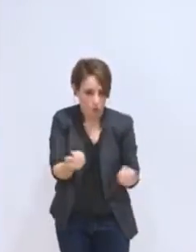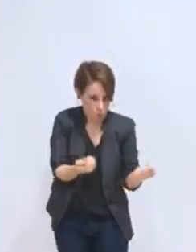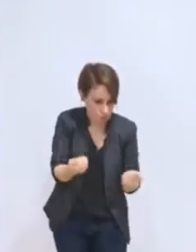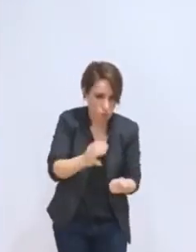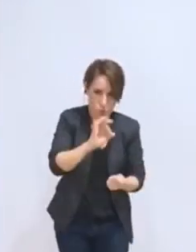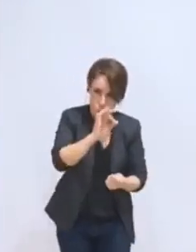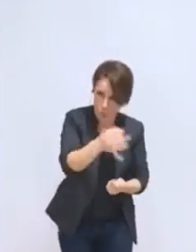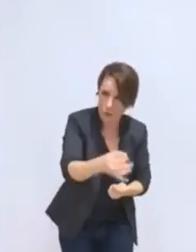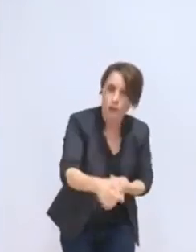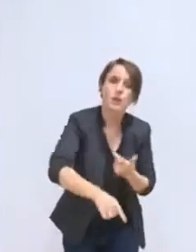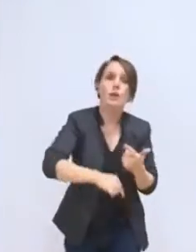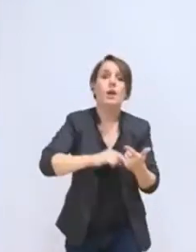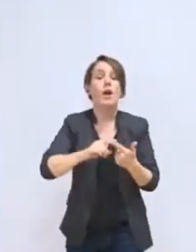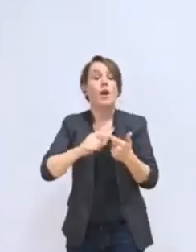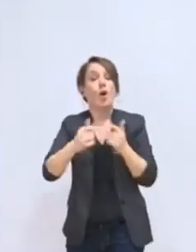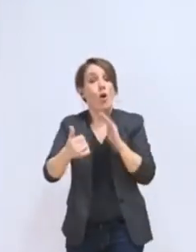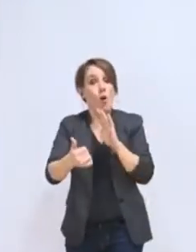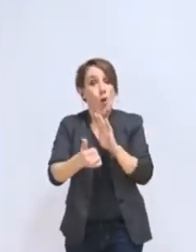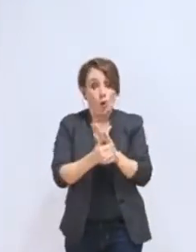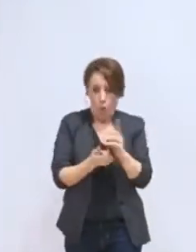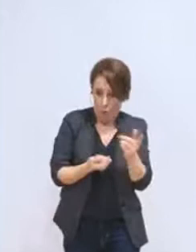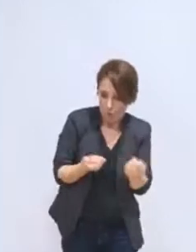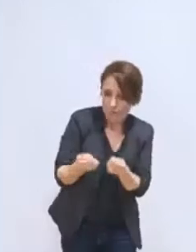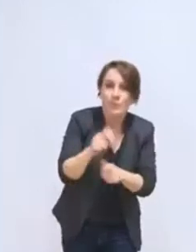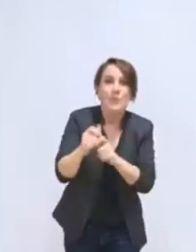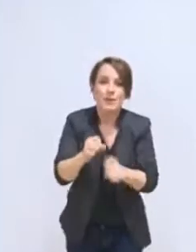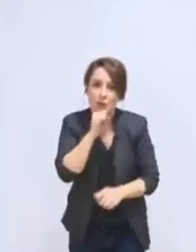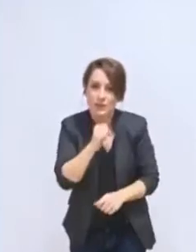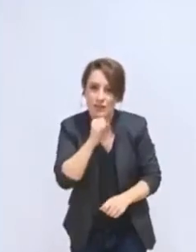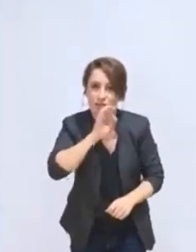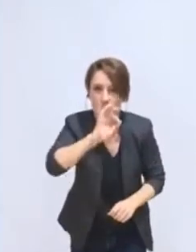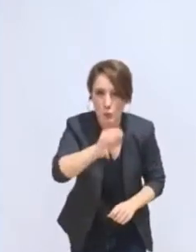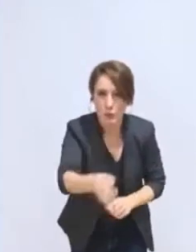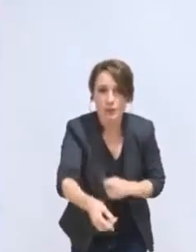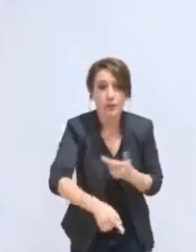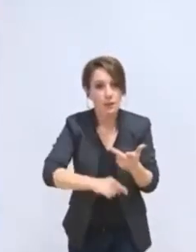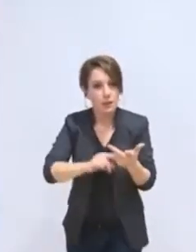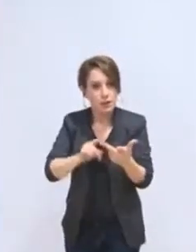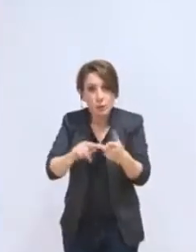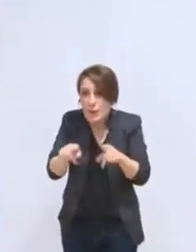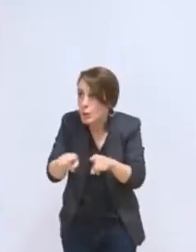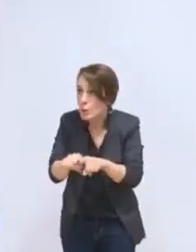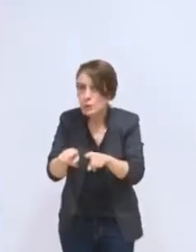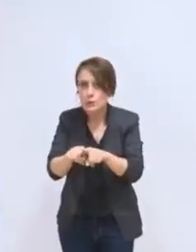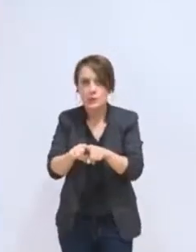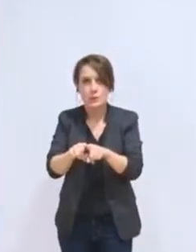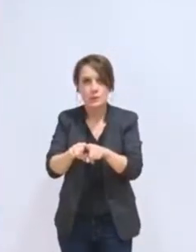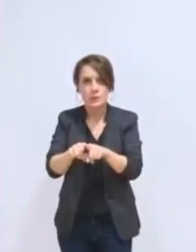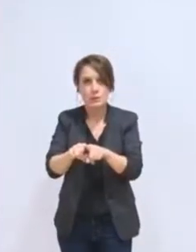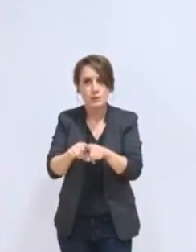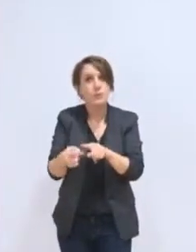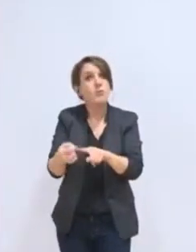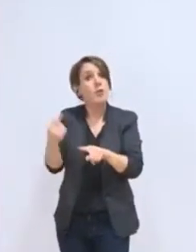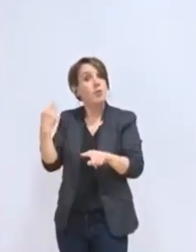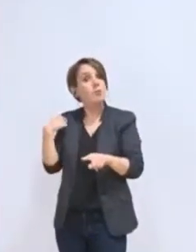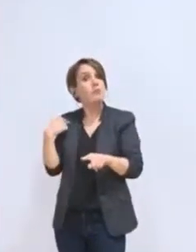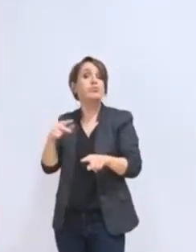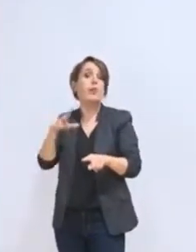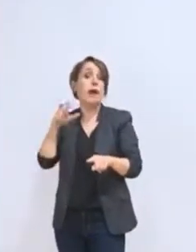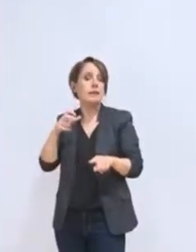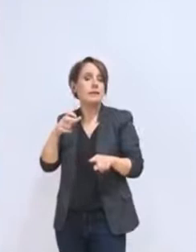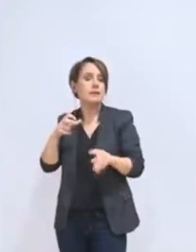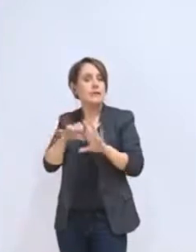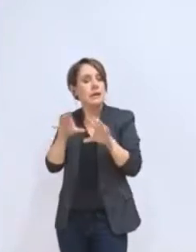en matière de solidarité envers nos aînés, mais aussi et particulièrement lors du dernier mandat, parce que déjà des